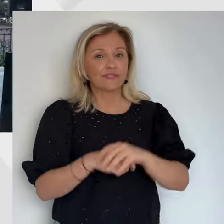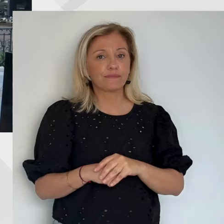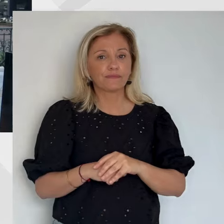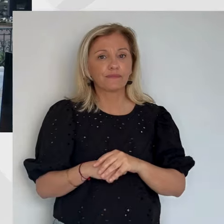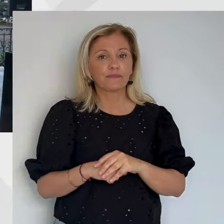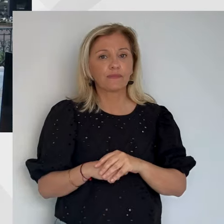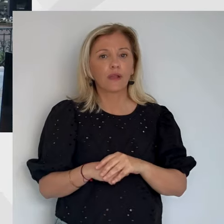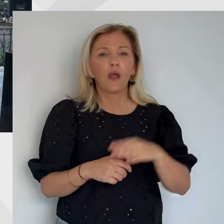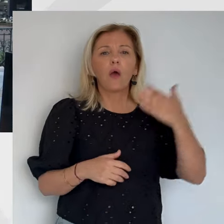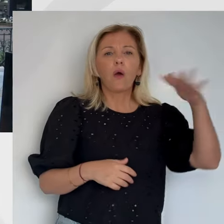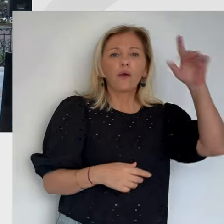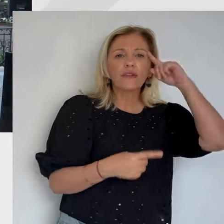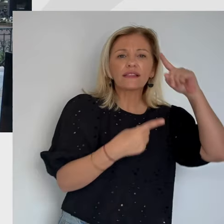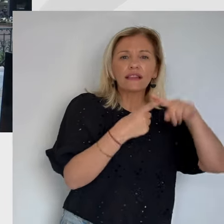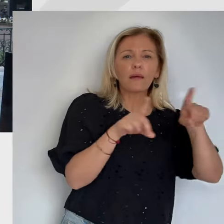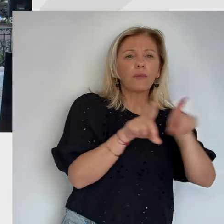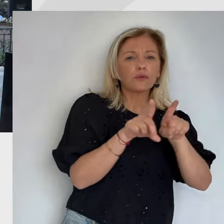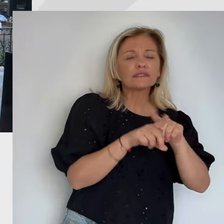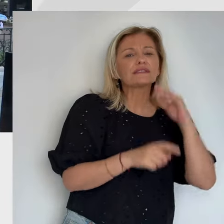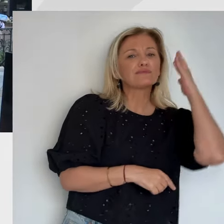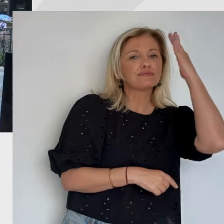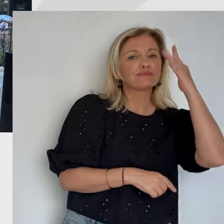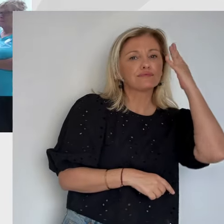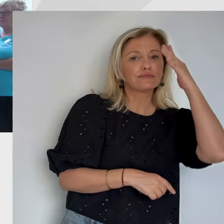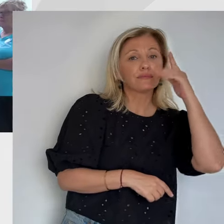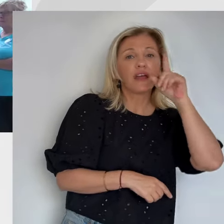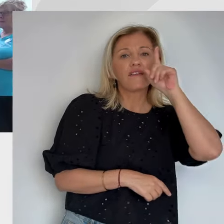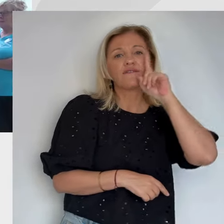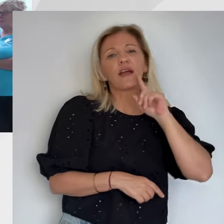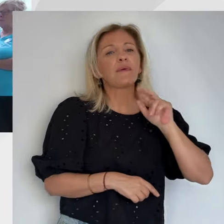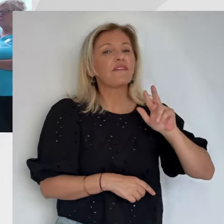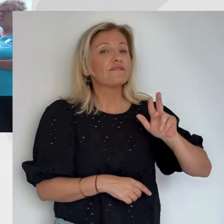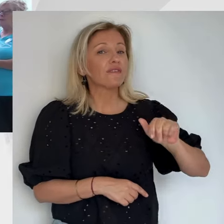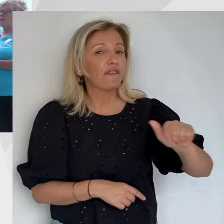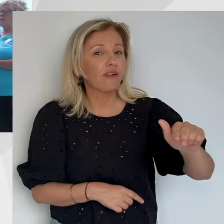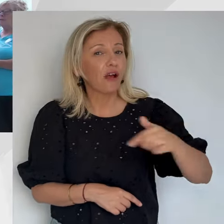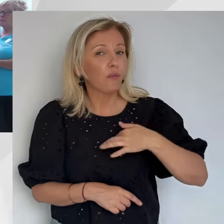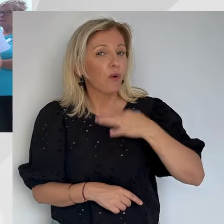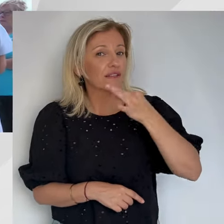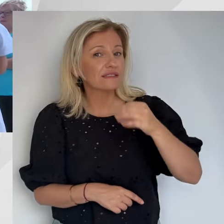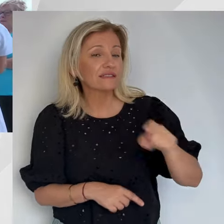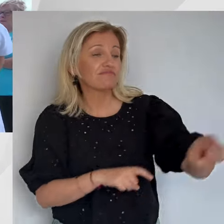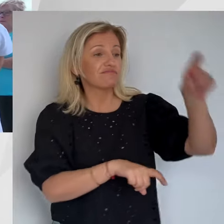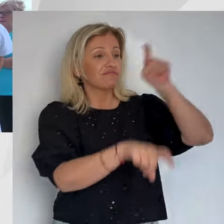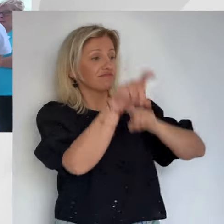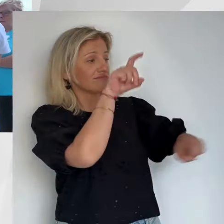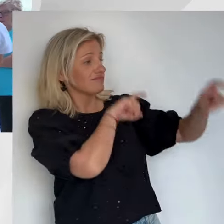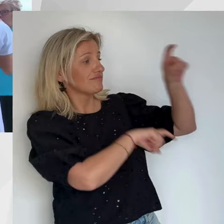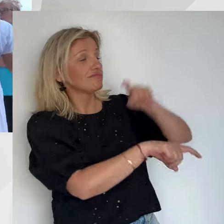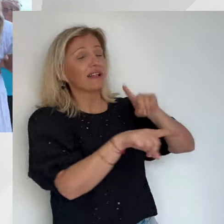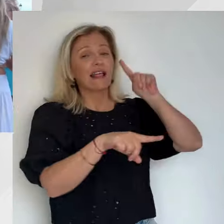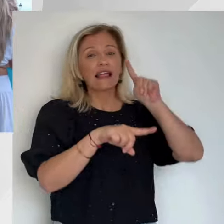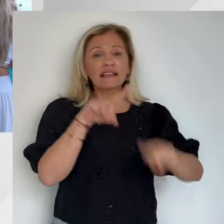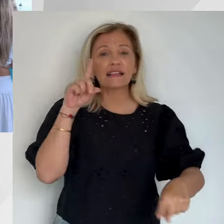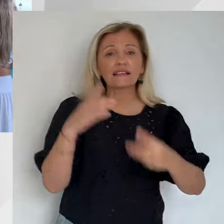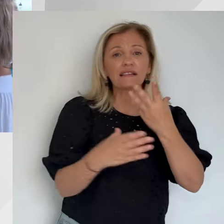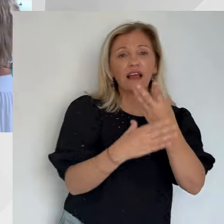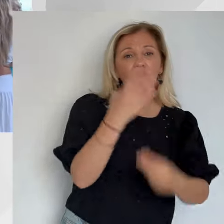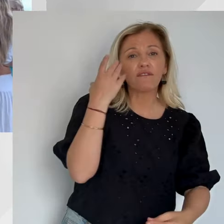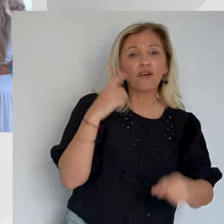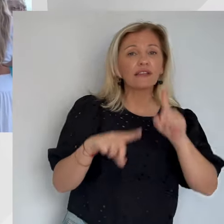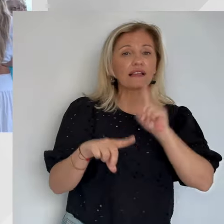éléments alertent ces féministes. La femme va subir, je dirais, une marche arrière